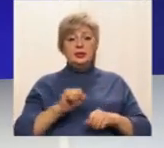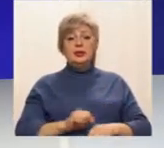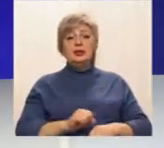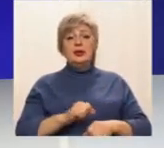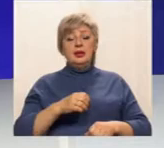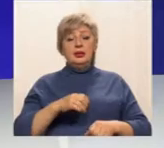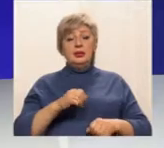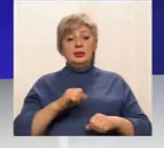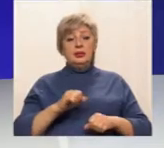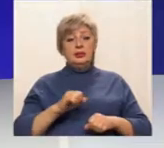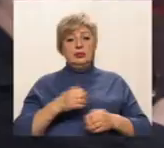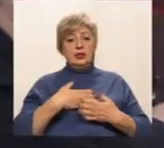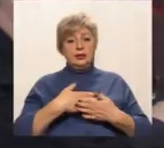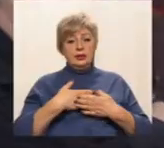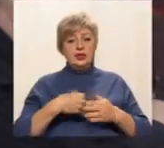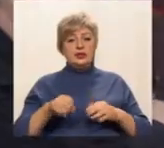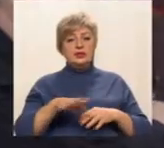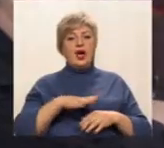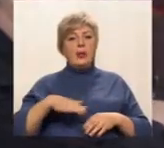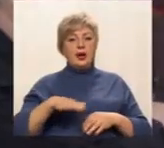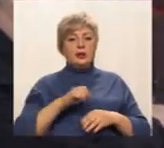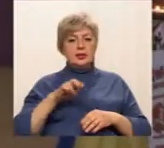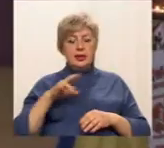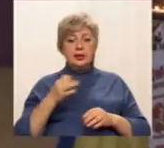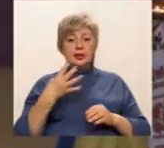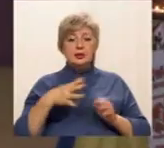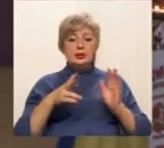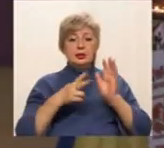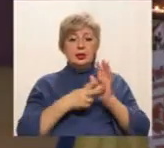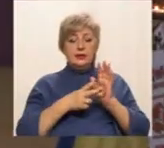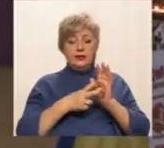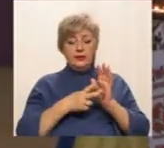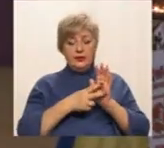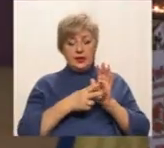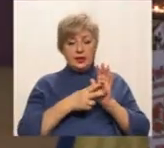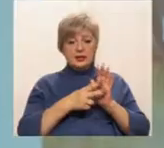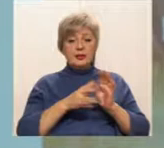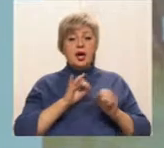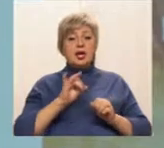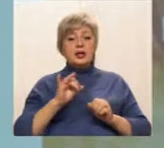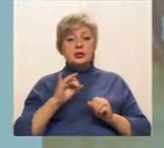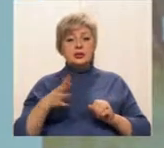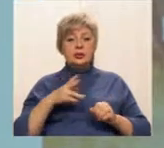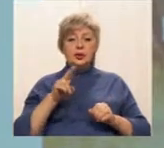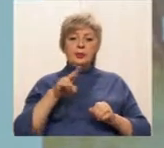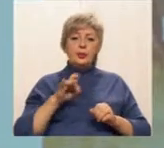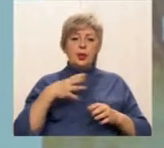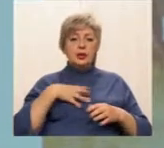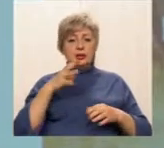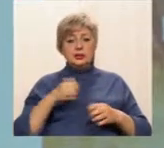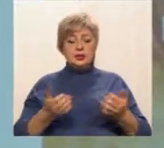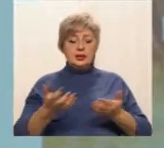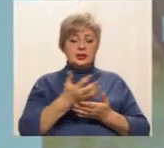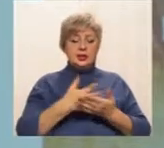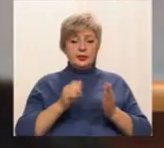школярів та студентів. 48 історій загиблих під час Революції Гідності та полеглих у боях кам'янчан зібрані у